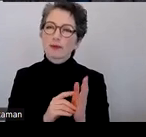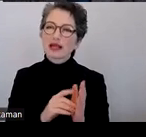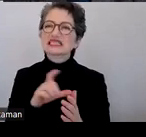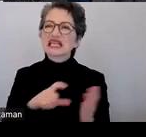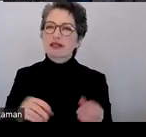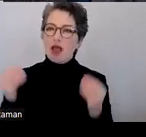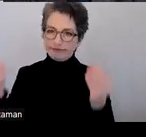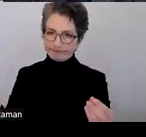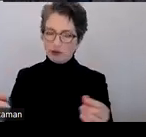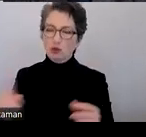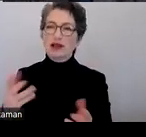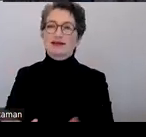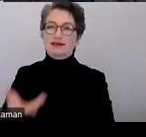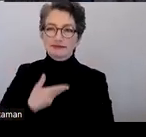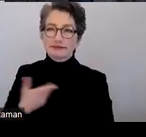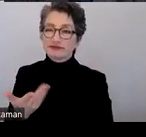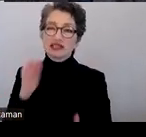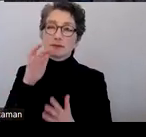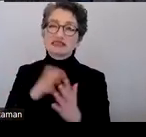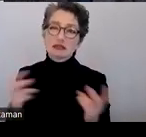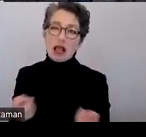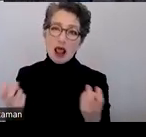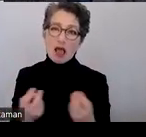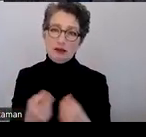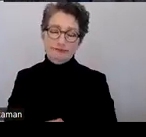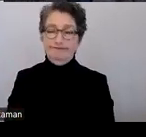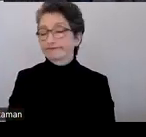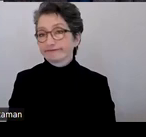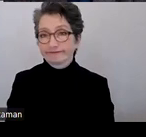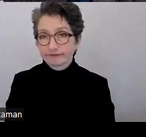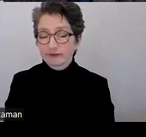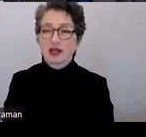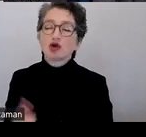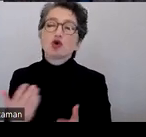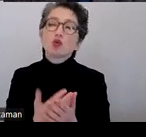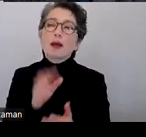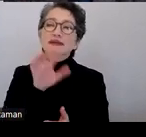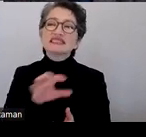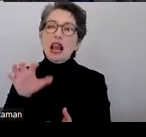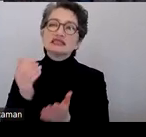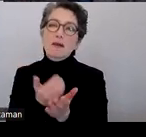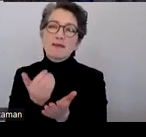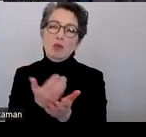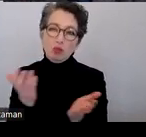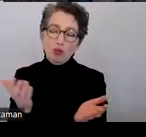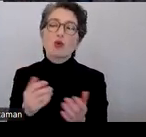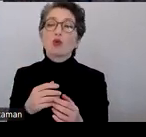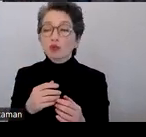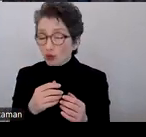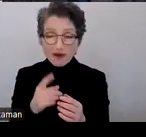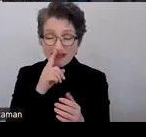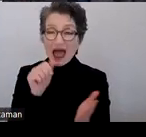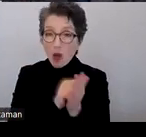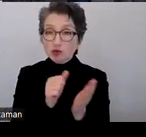und was daraus kommt, ist dieser Pixelsalat. Das heißt, es ist einfach eine Sammlung von Pixeln, die man, wenn man sie